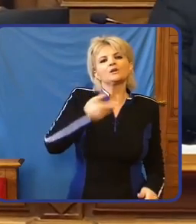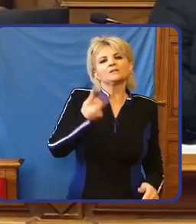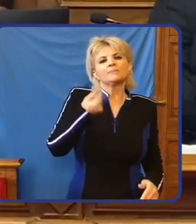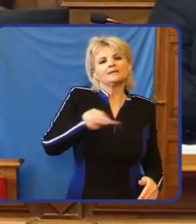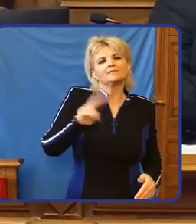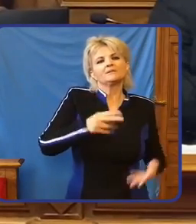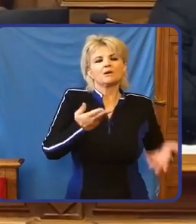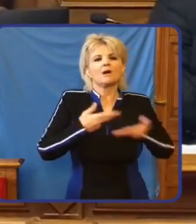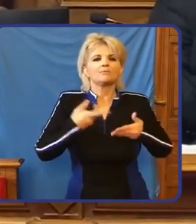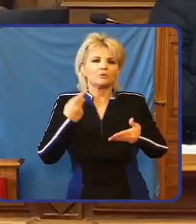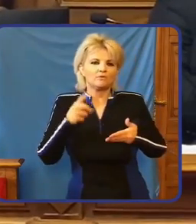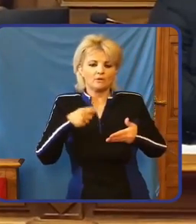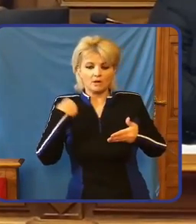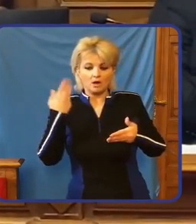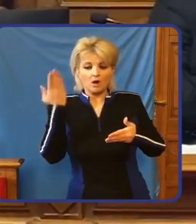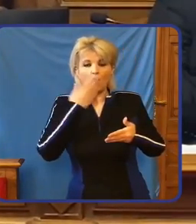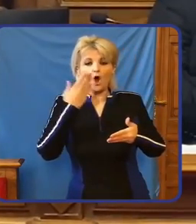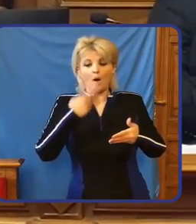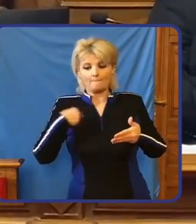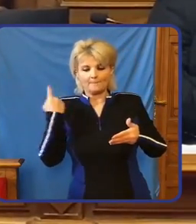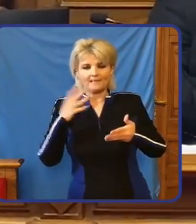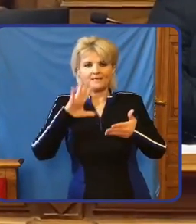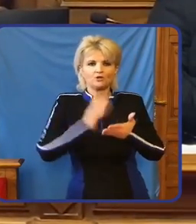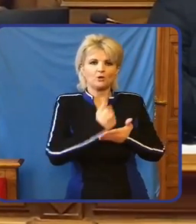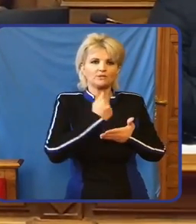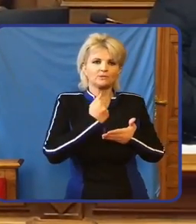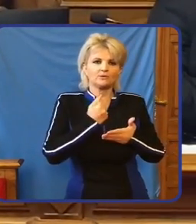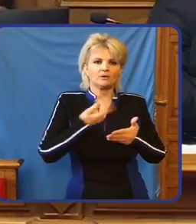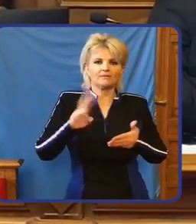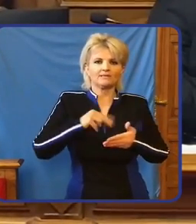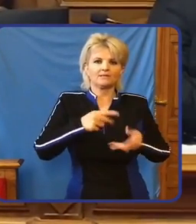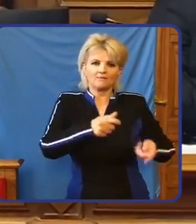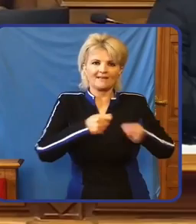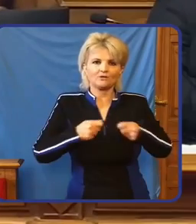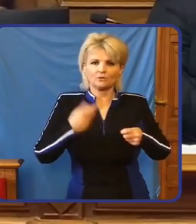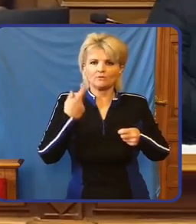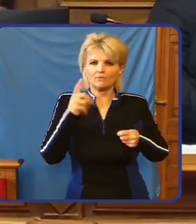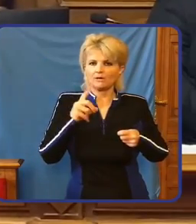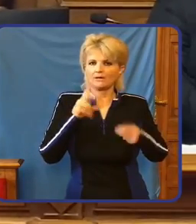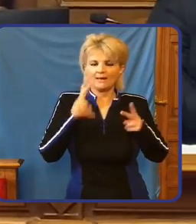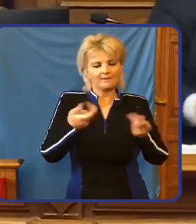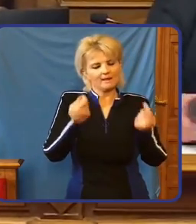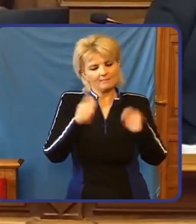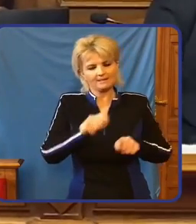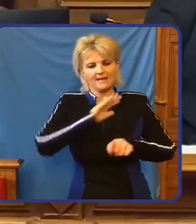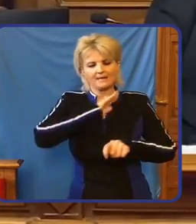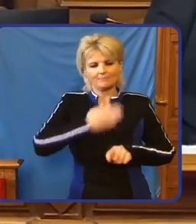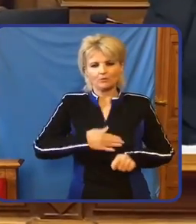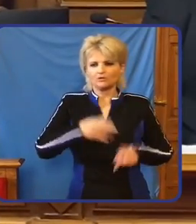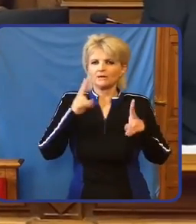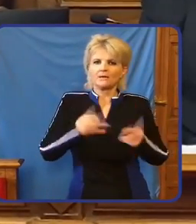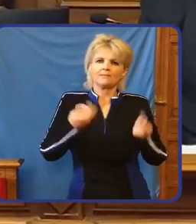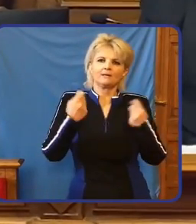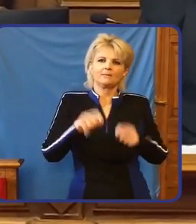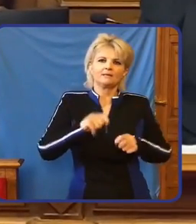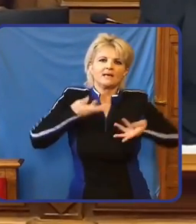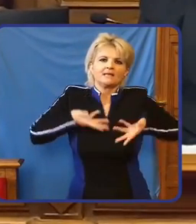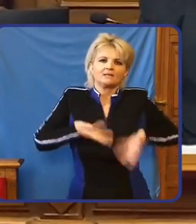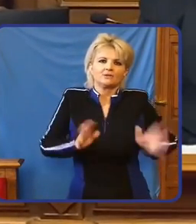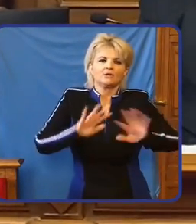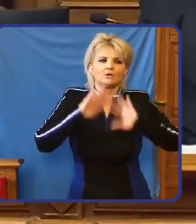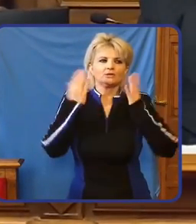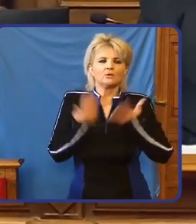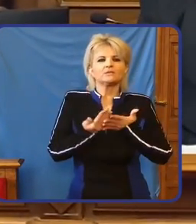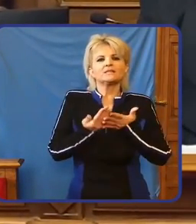volna, márpedig ha mi győztünk volna, visszavettük volna, akkor nem kéne bezárni postákat, nem kéne bezárni szülészeteket. Az